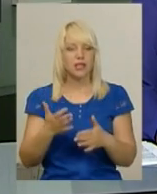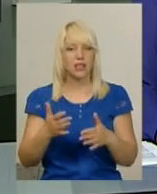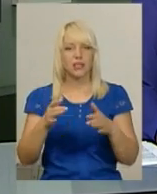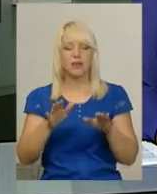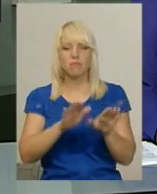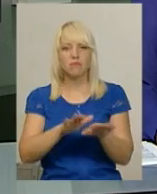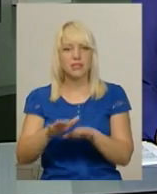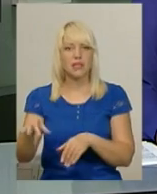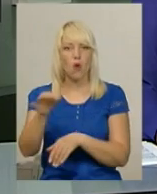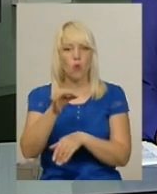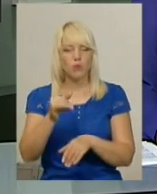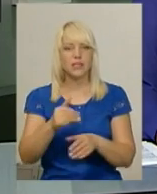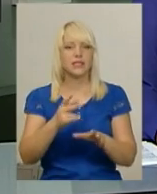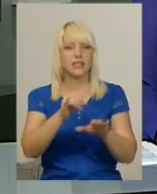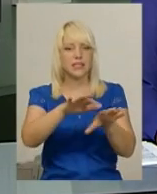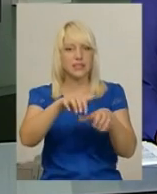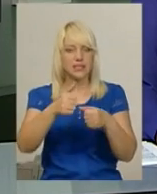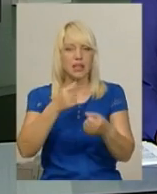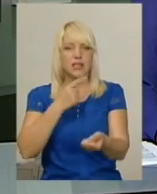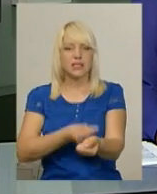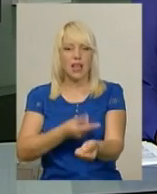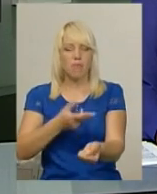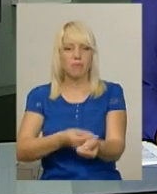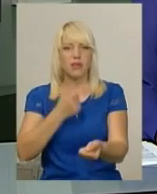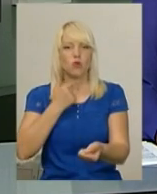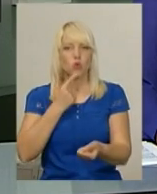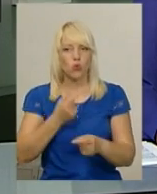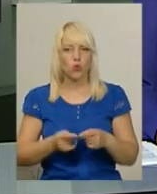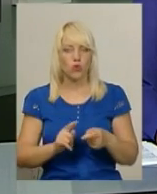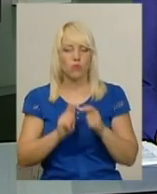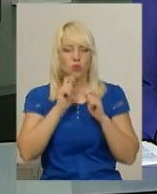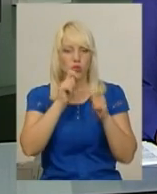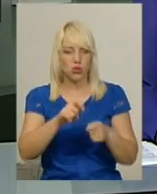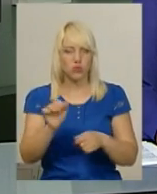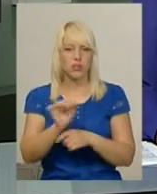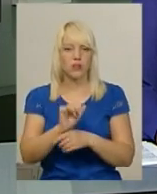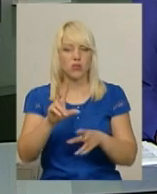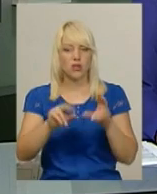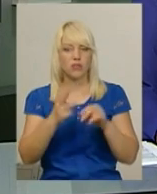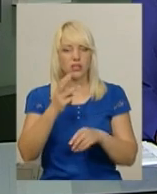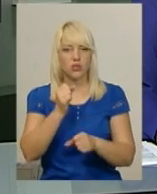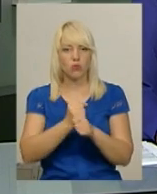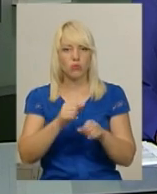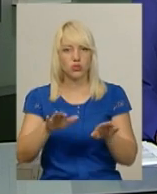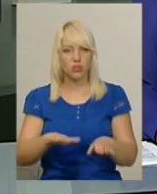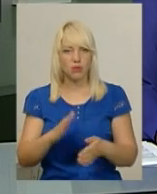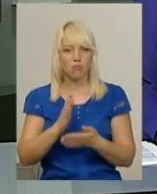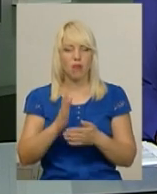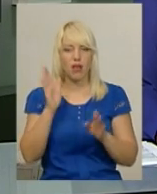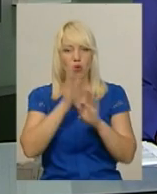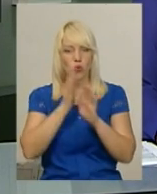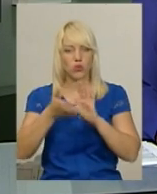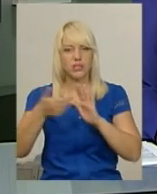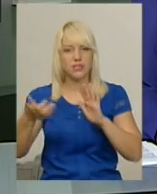області та здійснити забір донорської крові. Подарований автомобіль розрахований на три робочих місця, має кондиціонер та дизельний